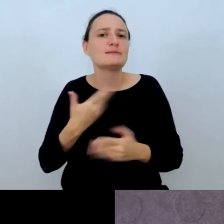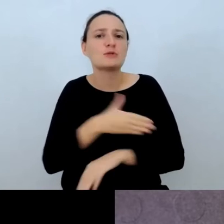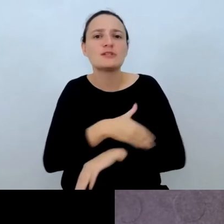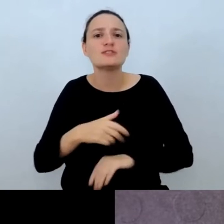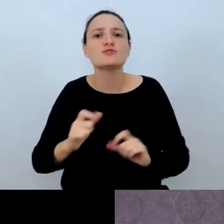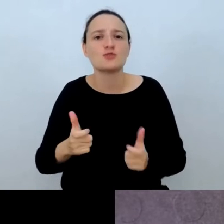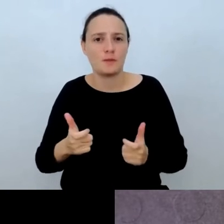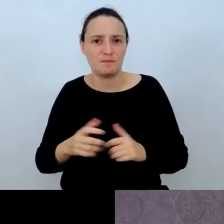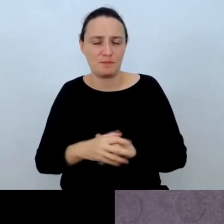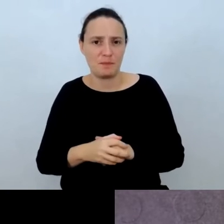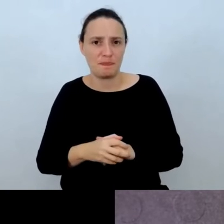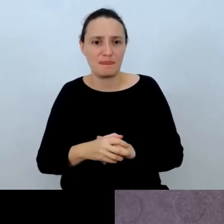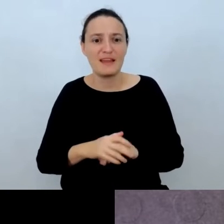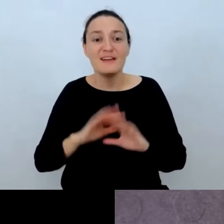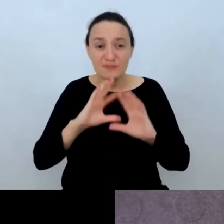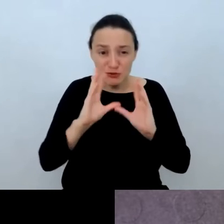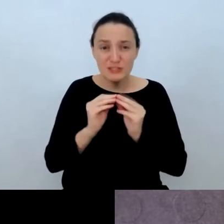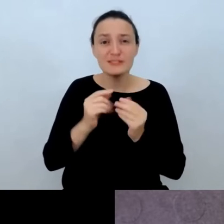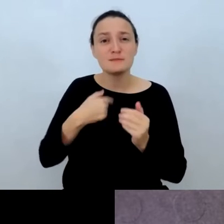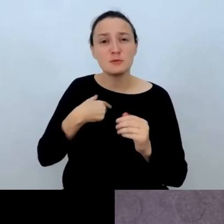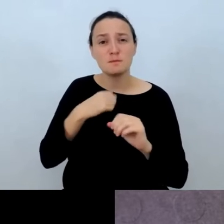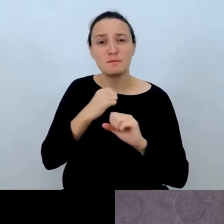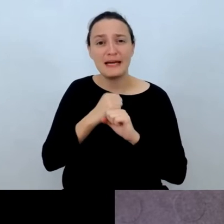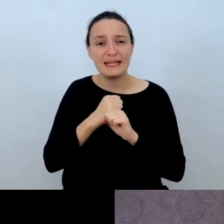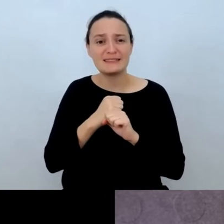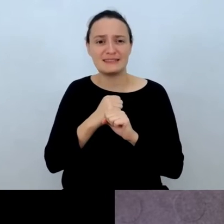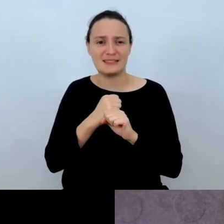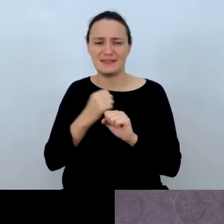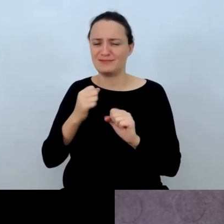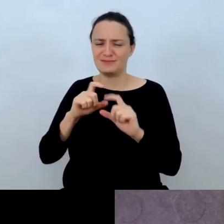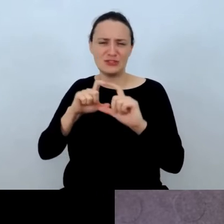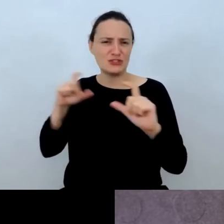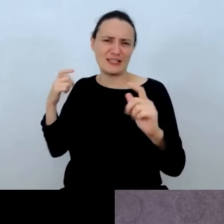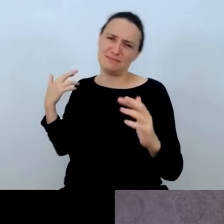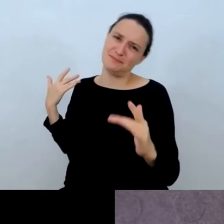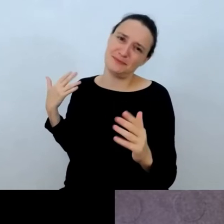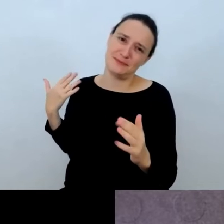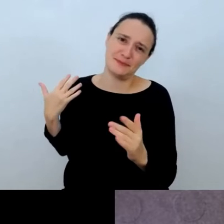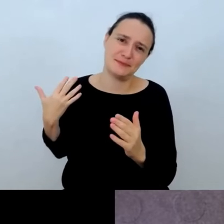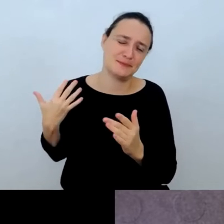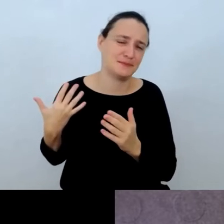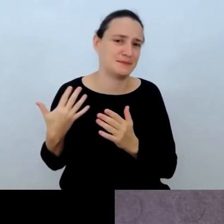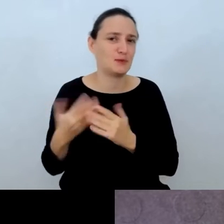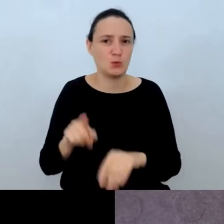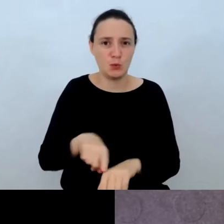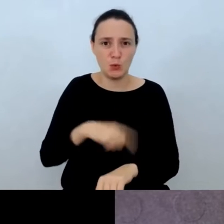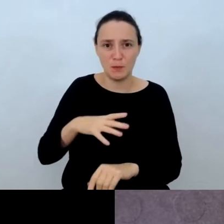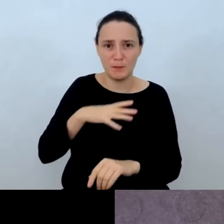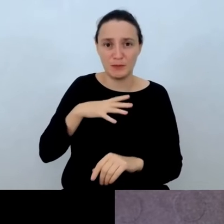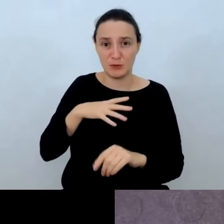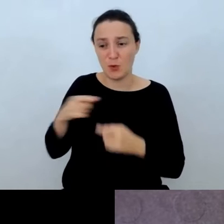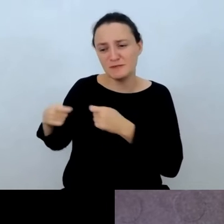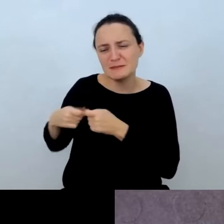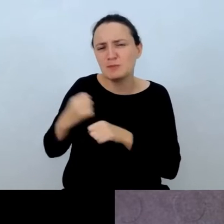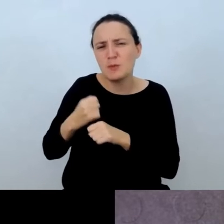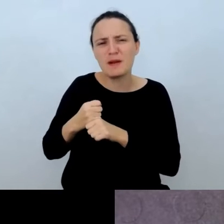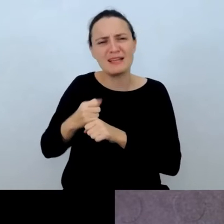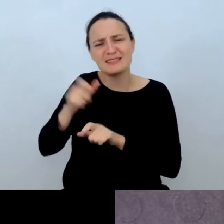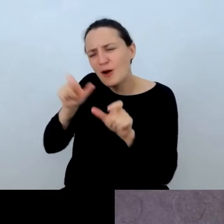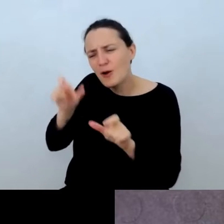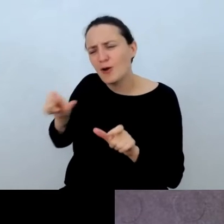to wszystko miało miejsce na dużej przestrzeni czasu i współpracowałam wtedy z dużą liczbą różnych osób.